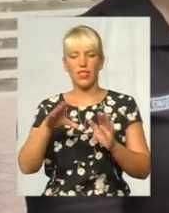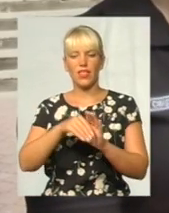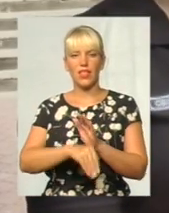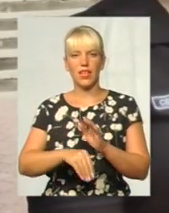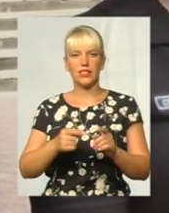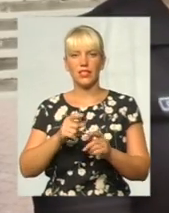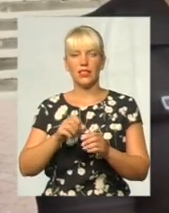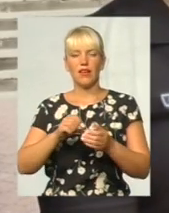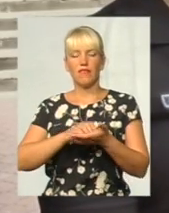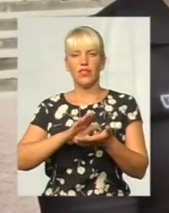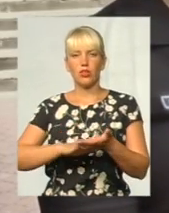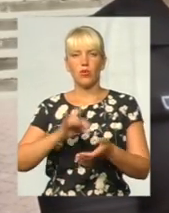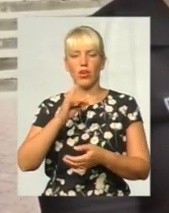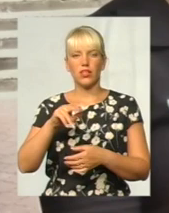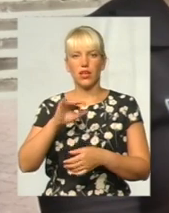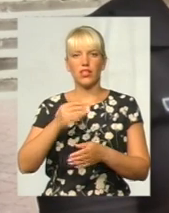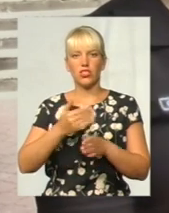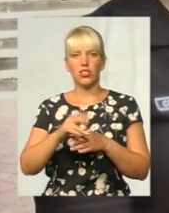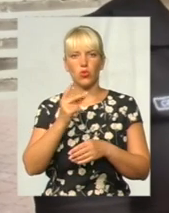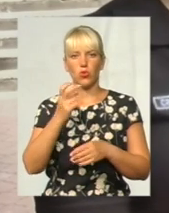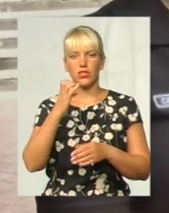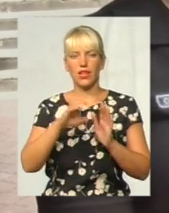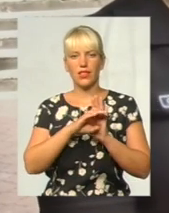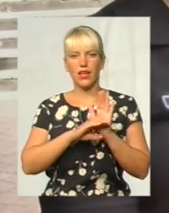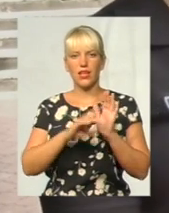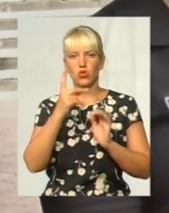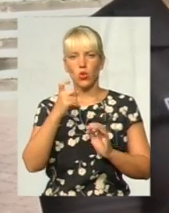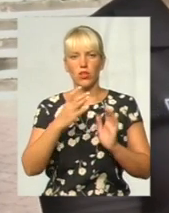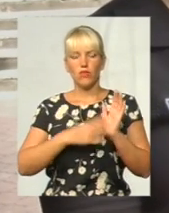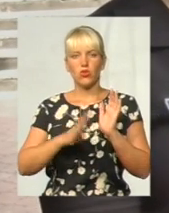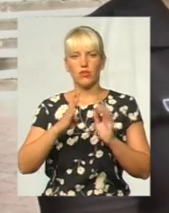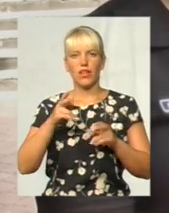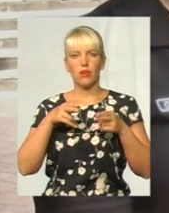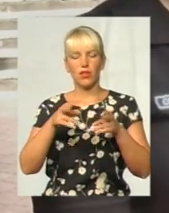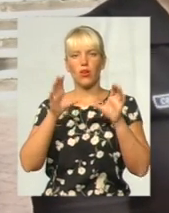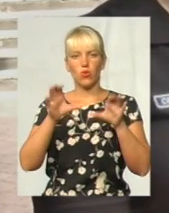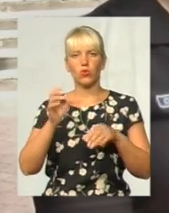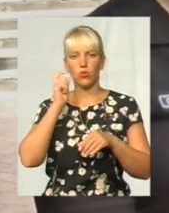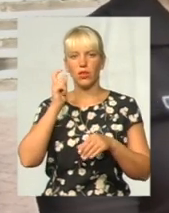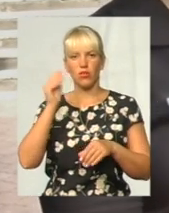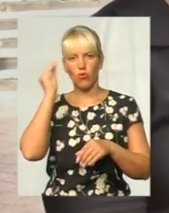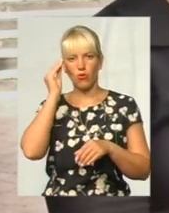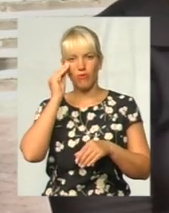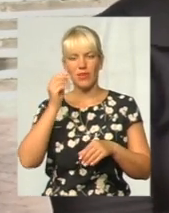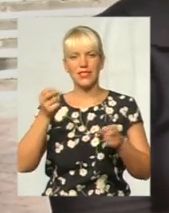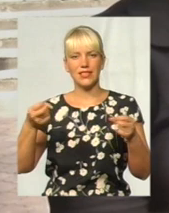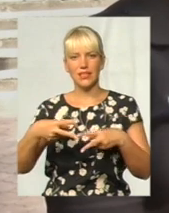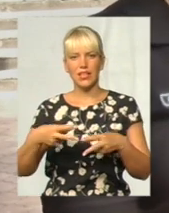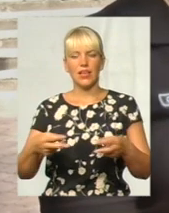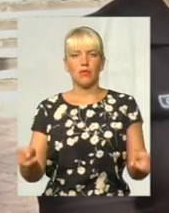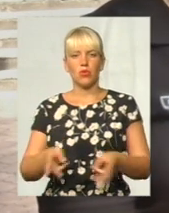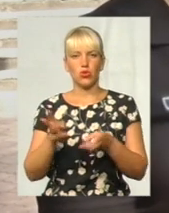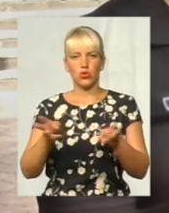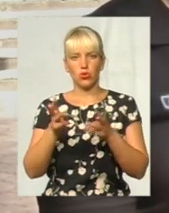ІРДР. За частиною 2 статтею 194 Кримінального кодексу України умисне знищення або пошкодження